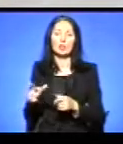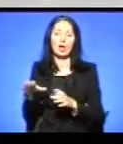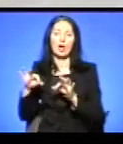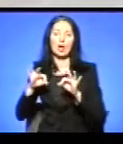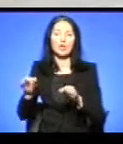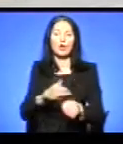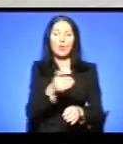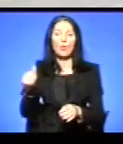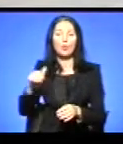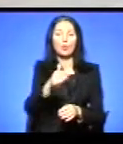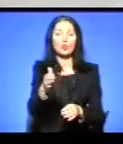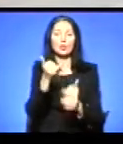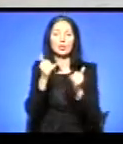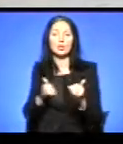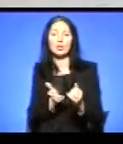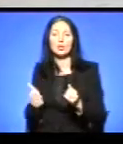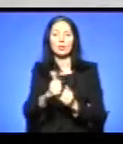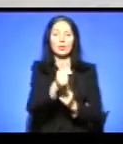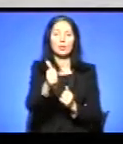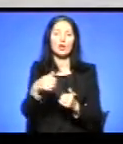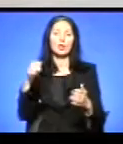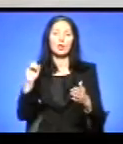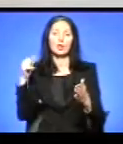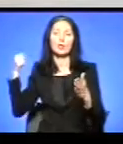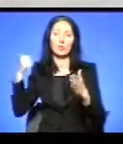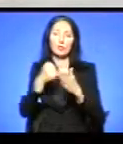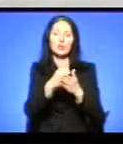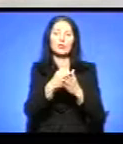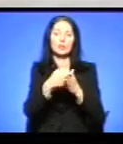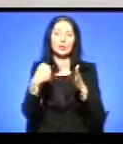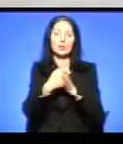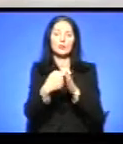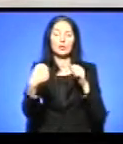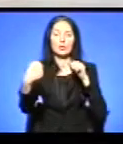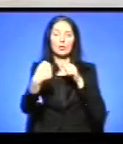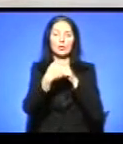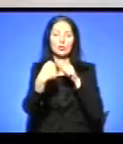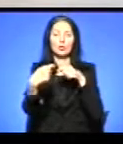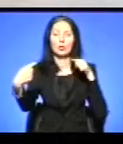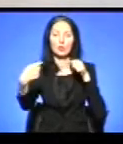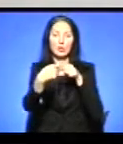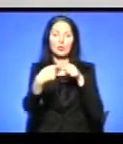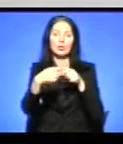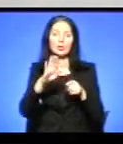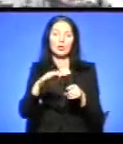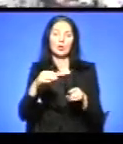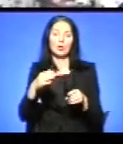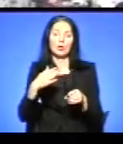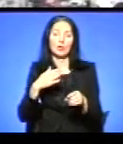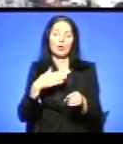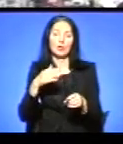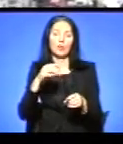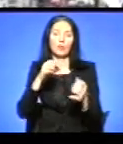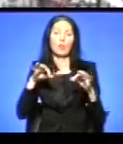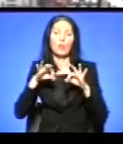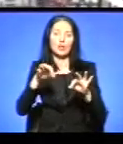І він не міг зманеврувати і врізався в лоб-в-лоб в Міцубісу «Аутлендер». Та лише